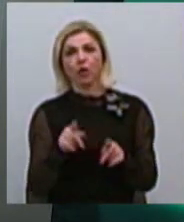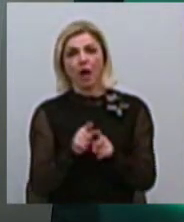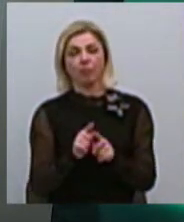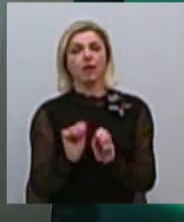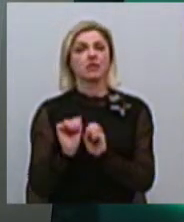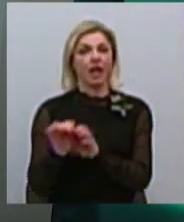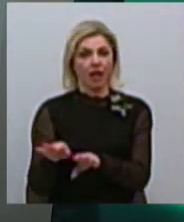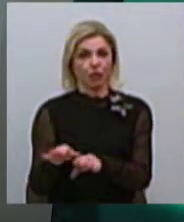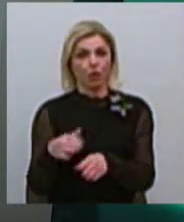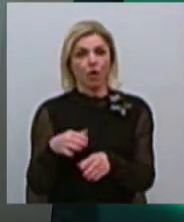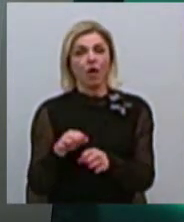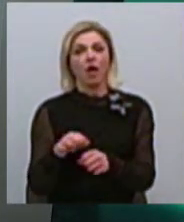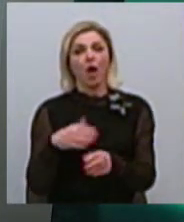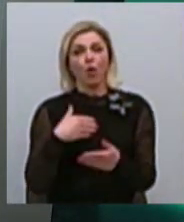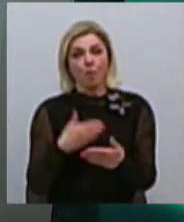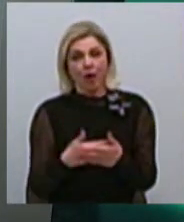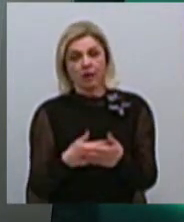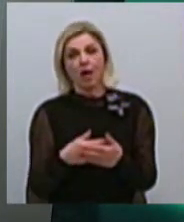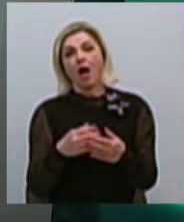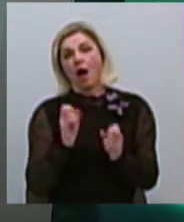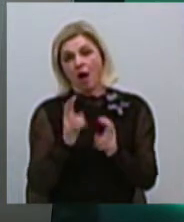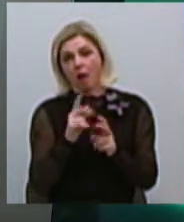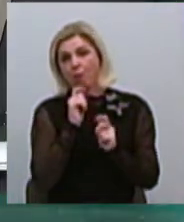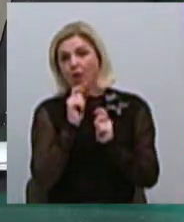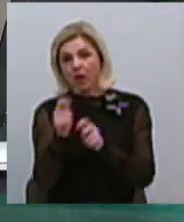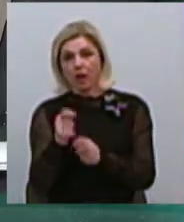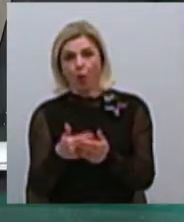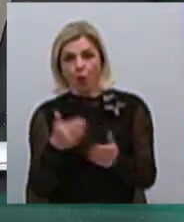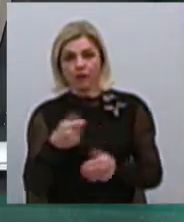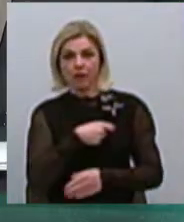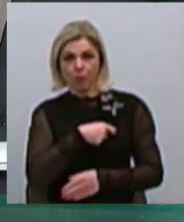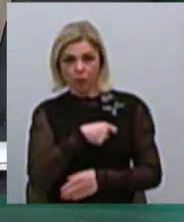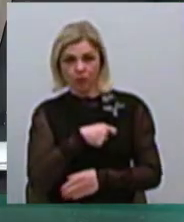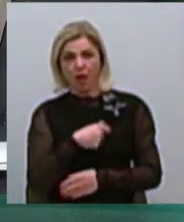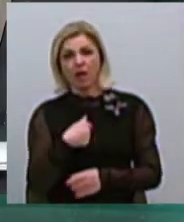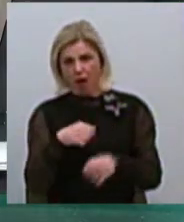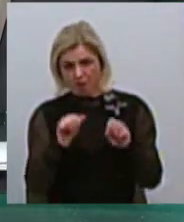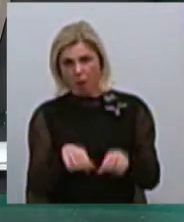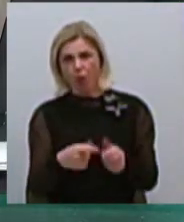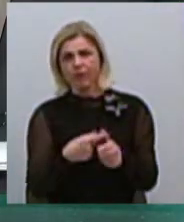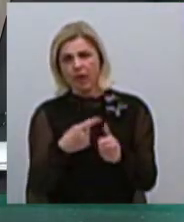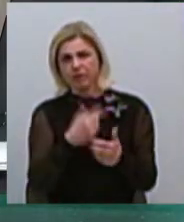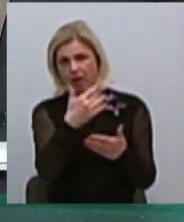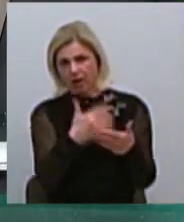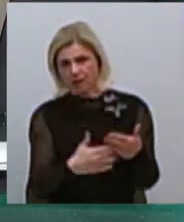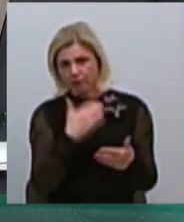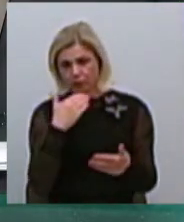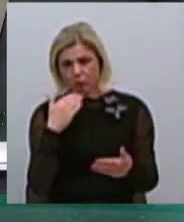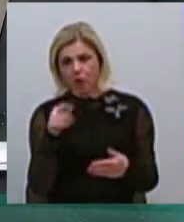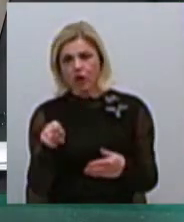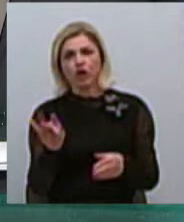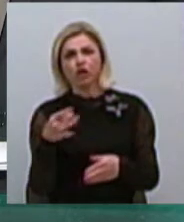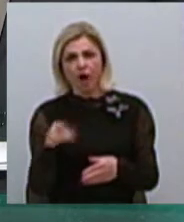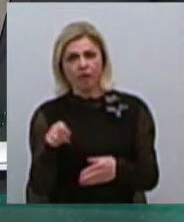качество подарка від депутата. Я можу не одну назвати, вони ржавеють, вони опасні, вони